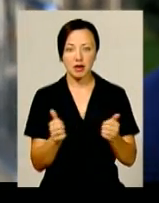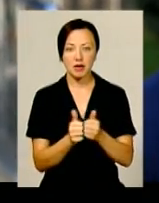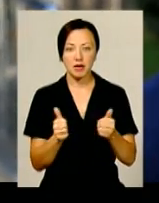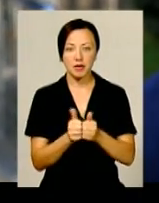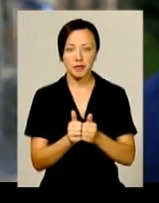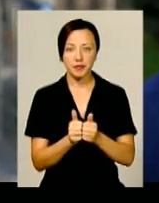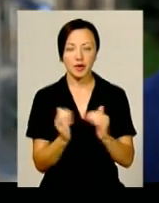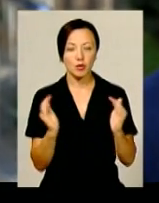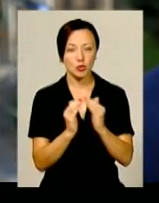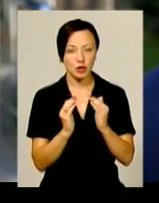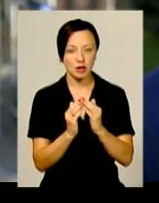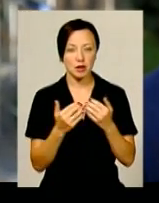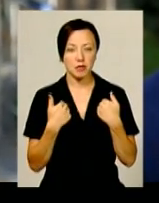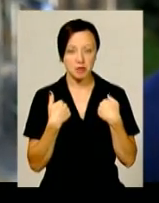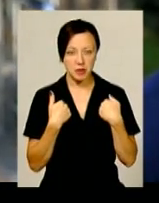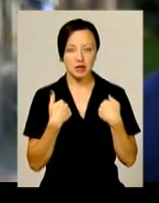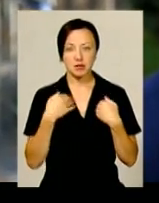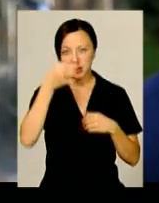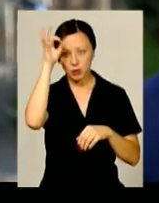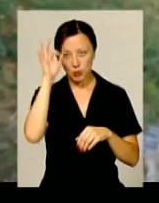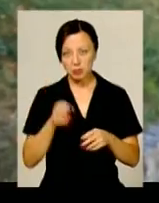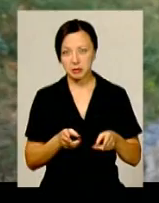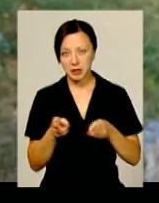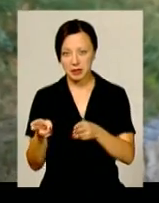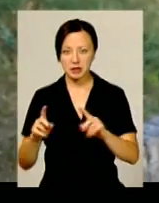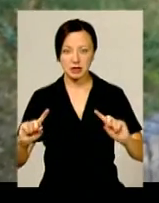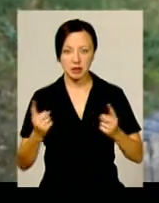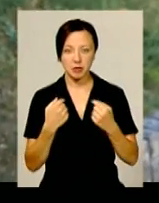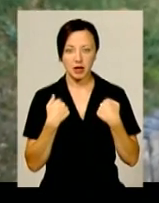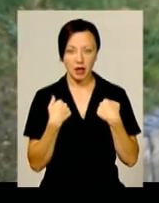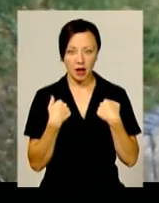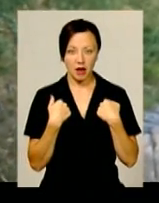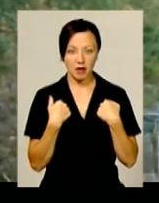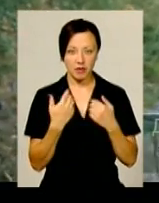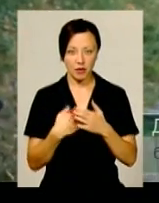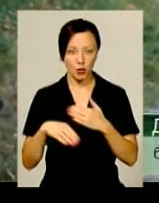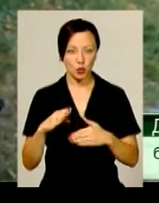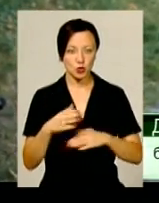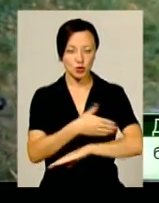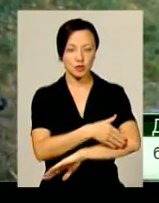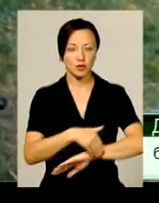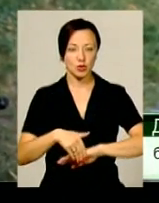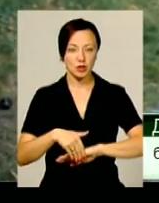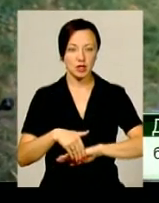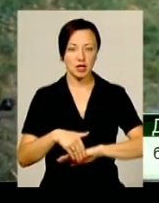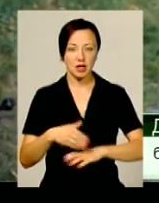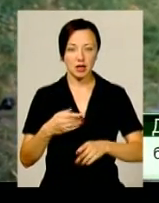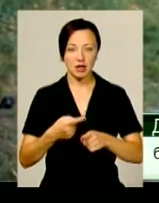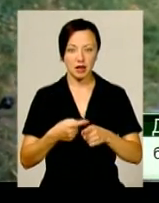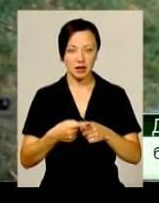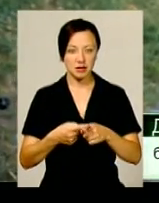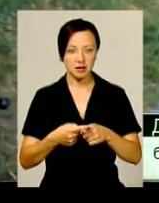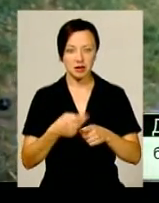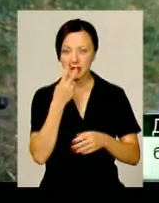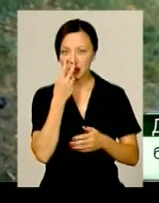будинку. Ми з патрульними під'їхали, його затримали. Перехожу з вулиць, перехожу через Проскорівське підпілля.